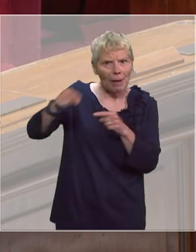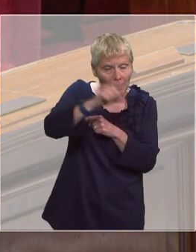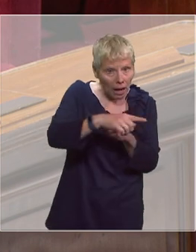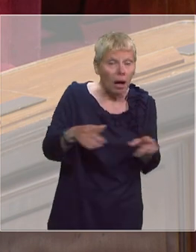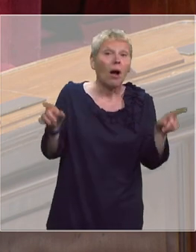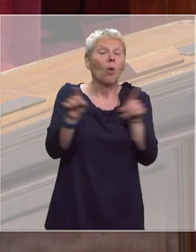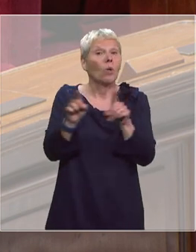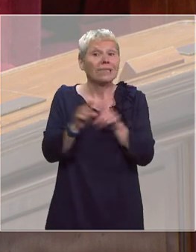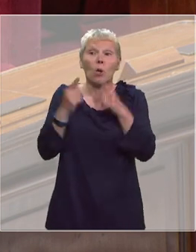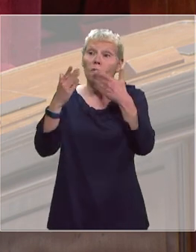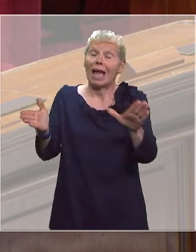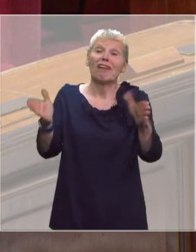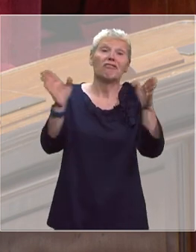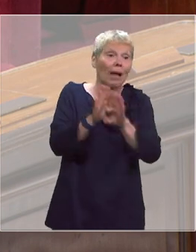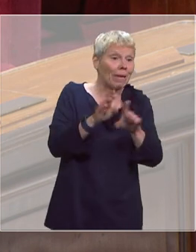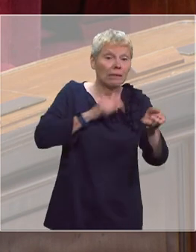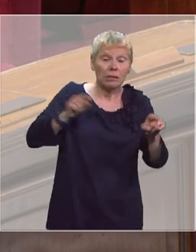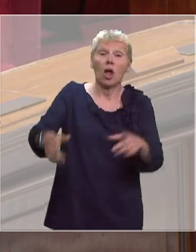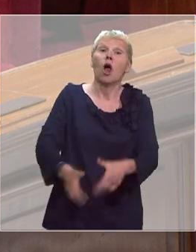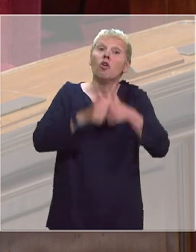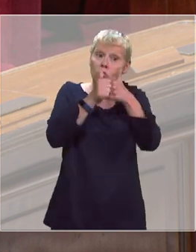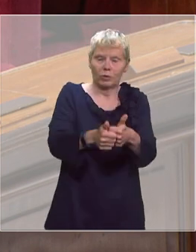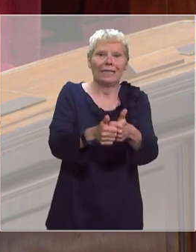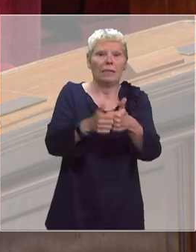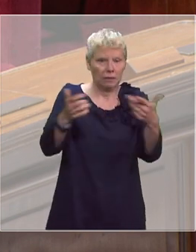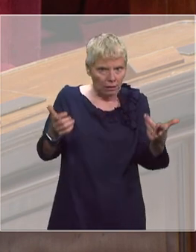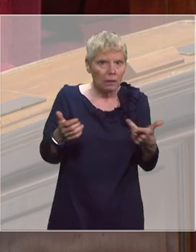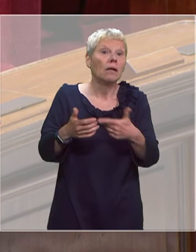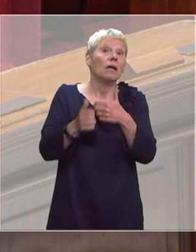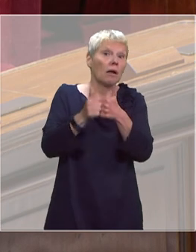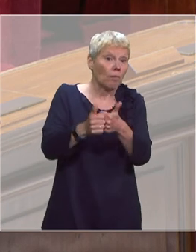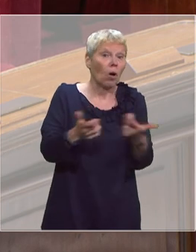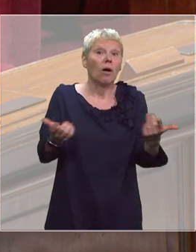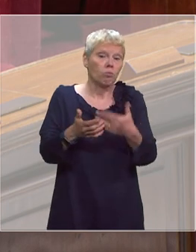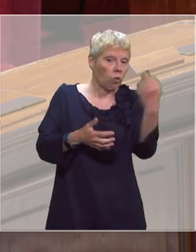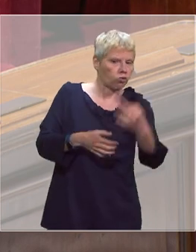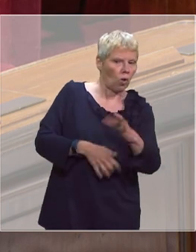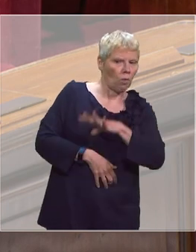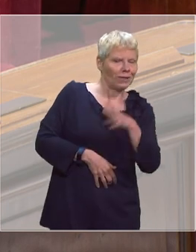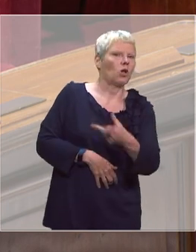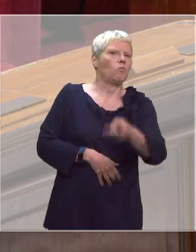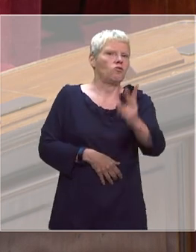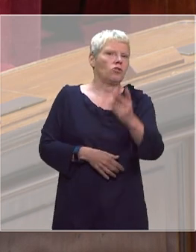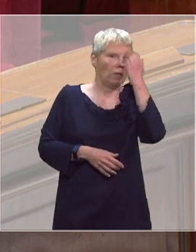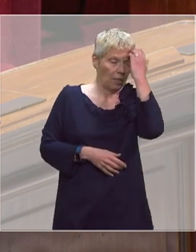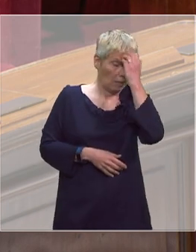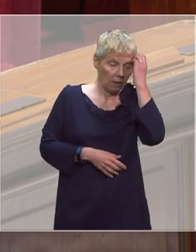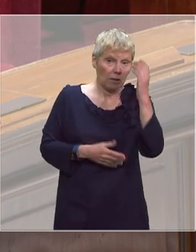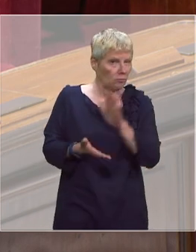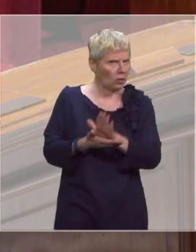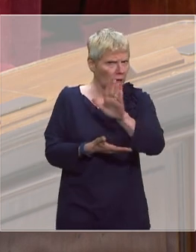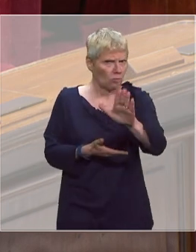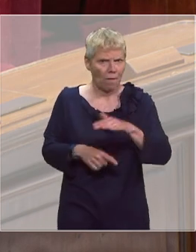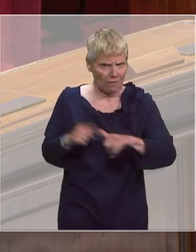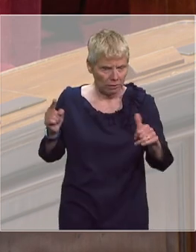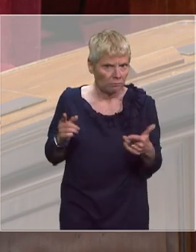ouverture-fermeture dans chaque commune se traduira forcément par une amélioration du taux d'encadrement c'est l'engagement que nous avons pris vous pouvez le vérifier